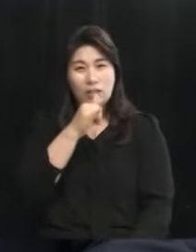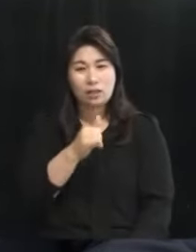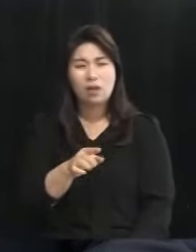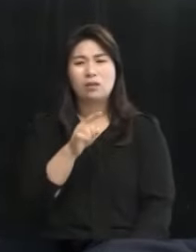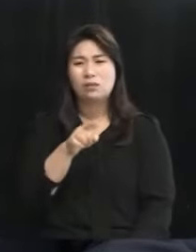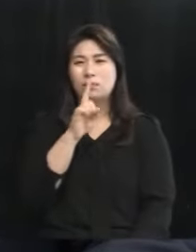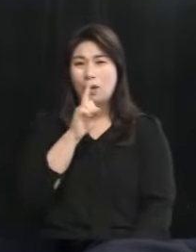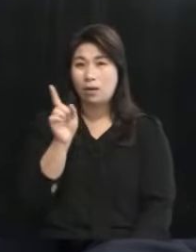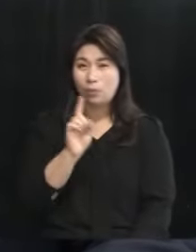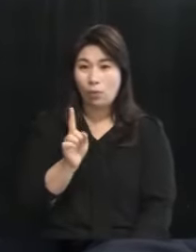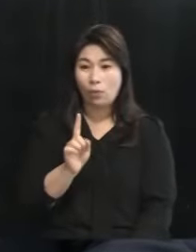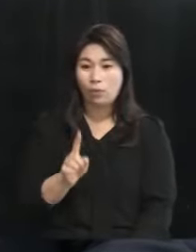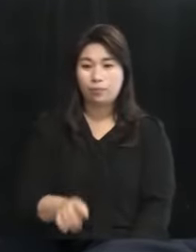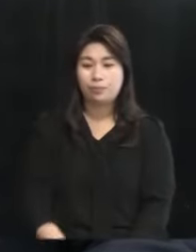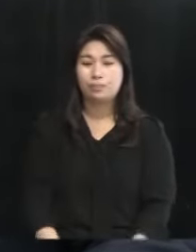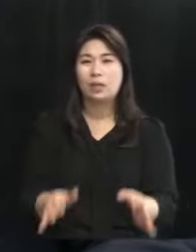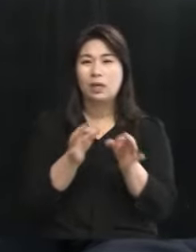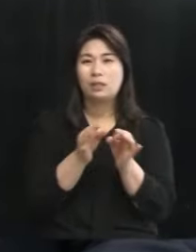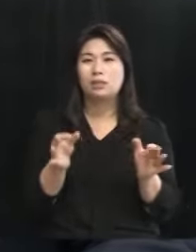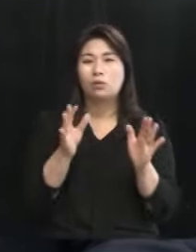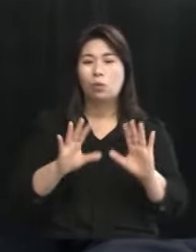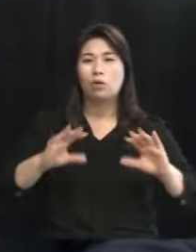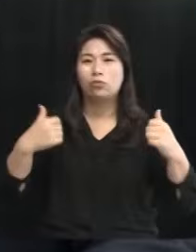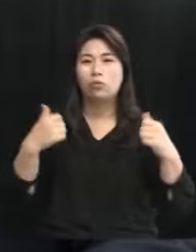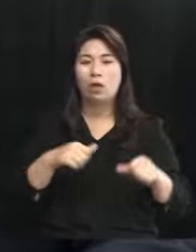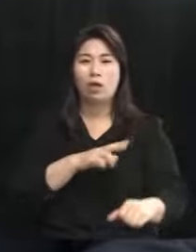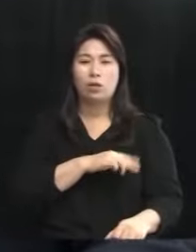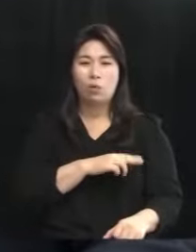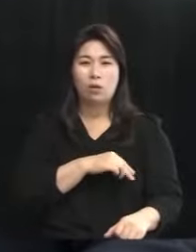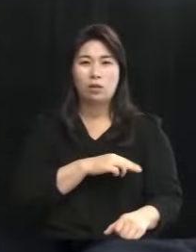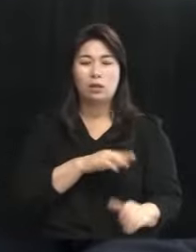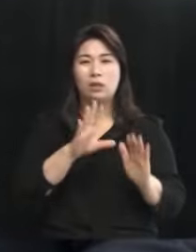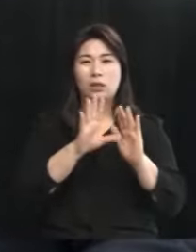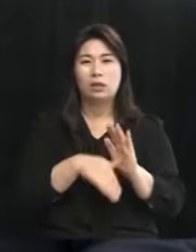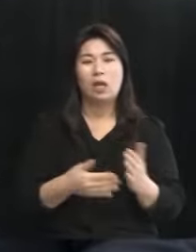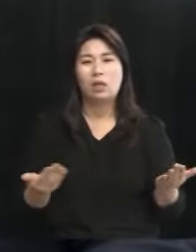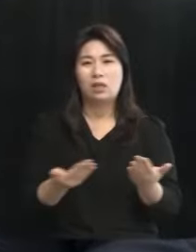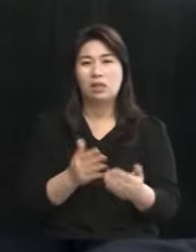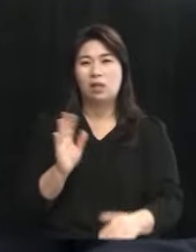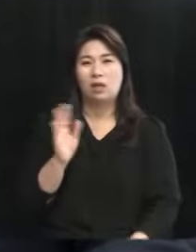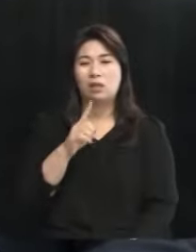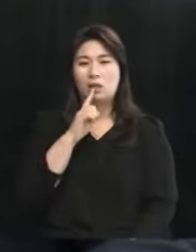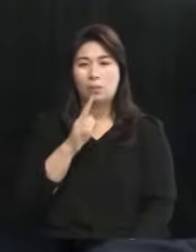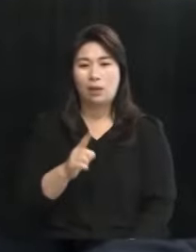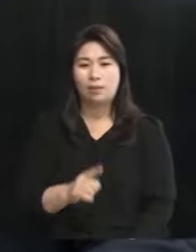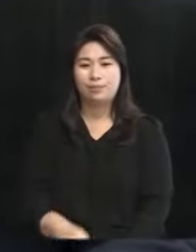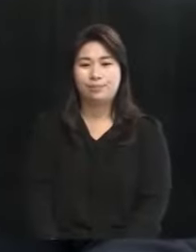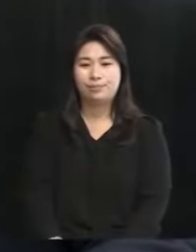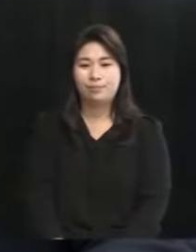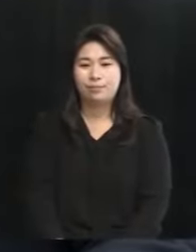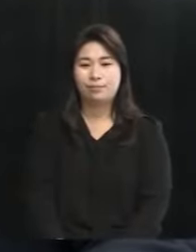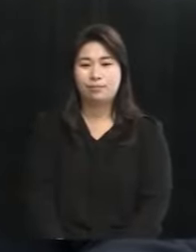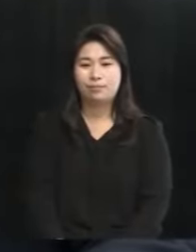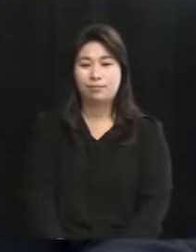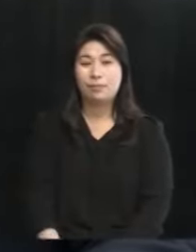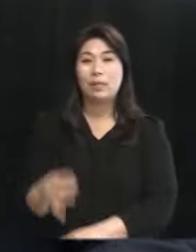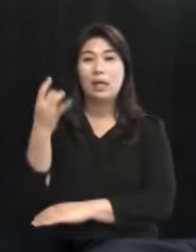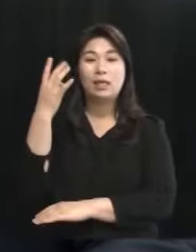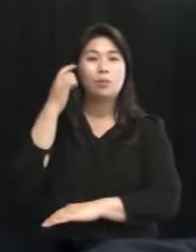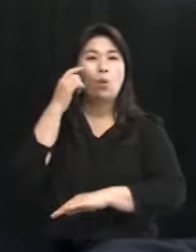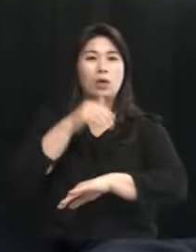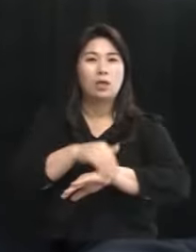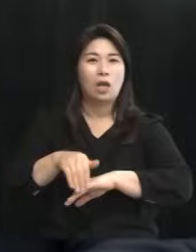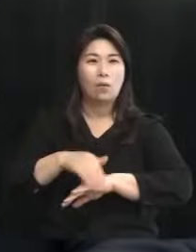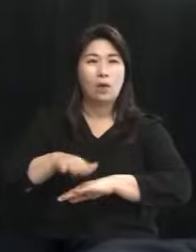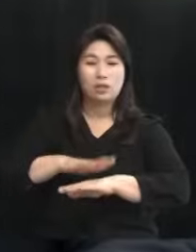말은 그동안에 국회의원으로서의 직무를 많이 유기하신 걸로 그렇게 판단이 되고요 네. 기본 계획을 잘